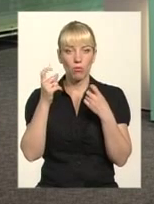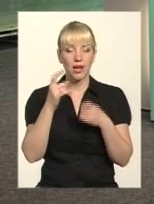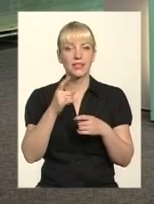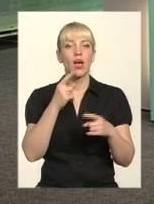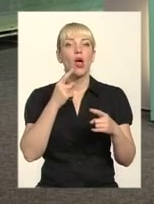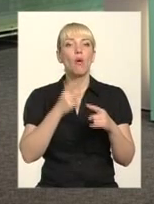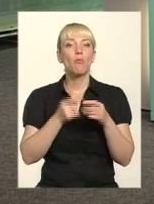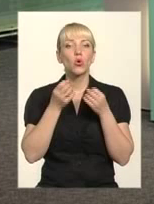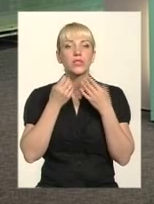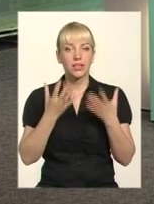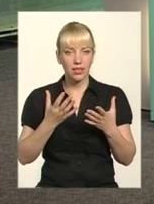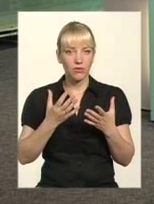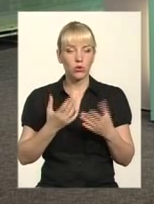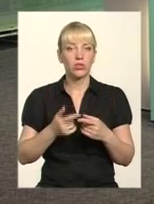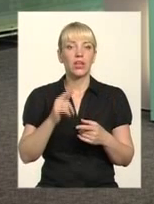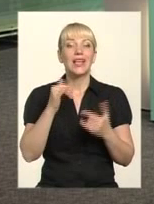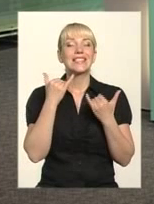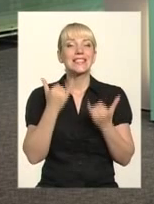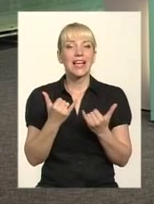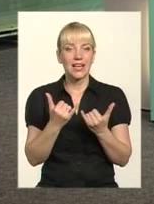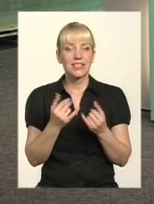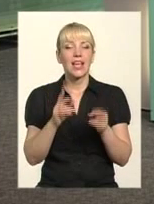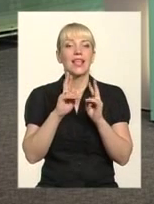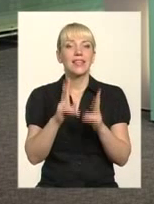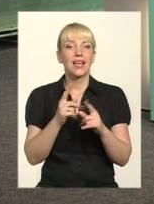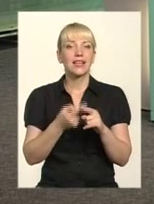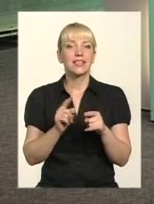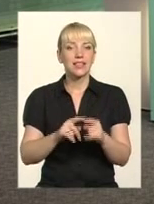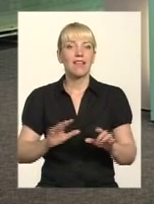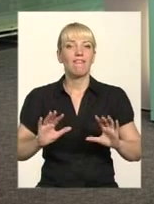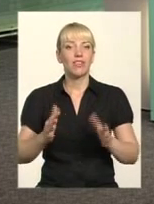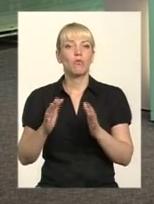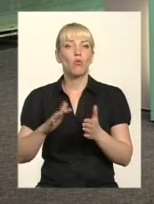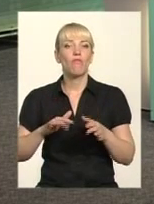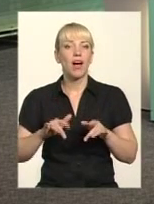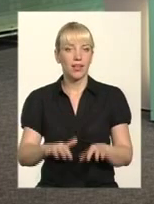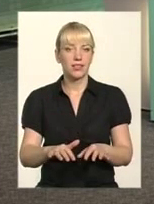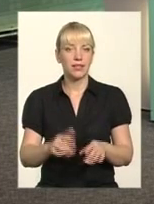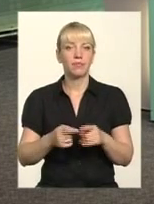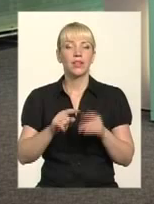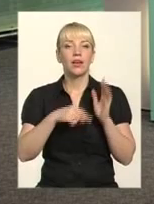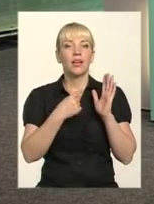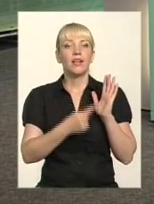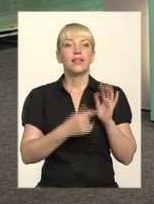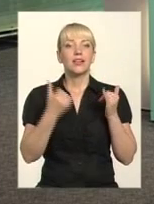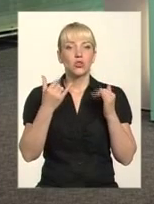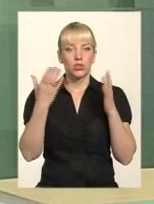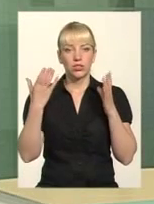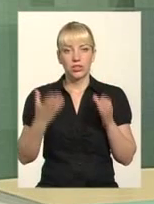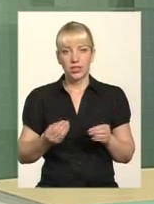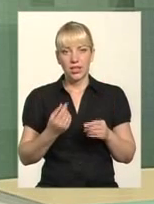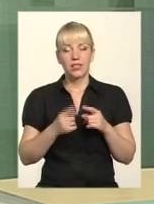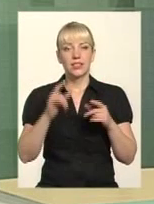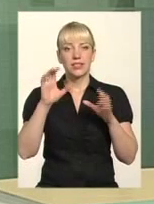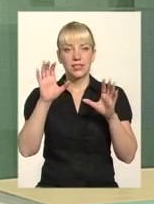позитивної. Зараз, як відбувається? Як от до нині було? На сьогоднішній день цим